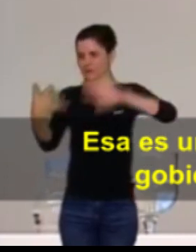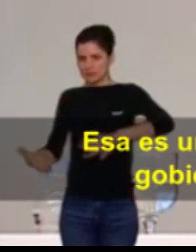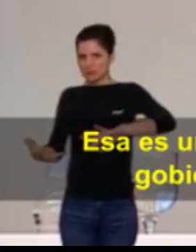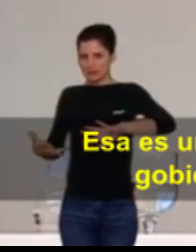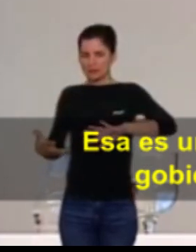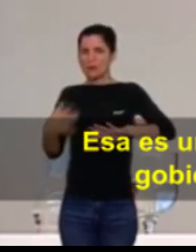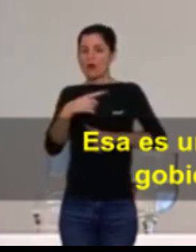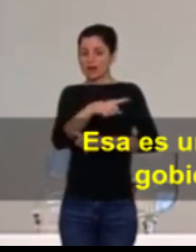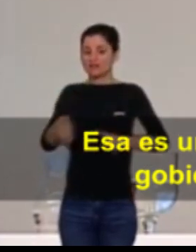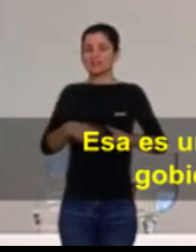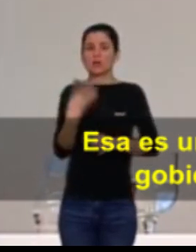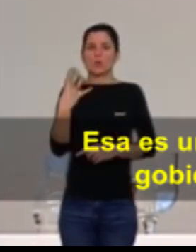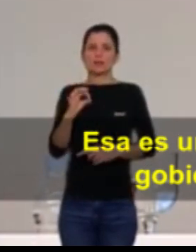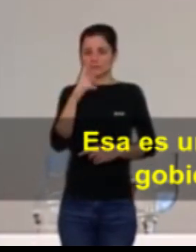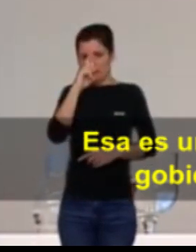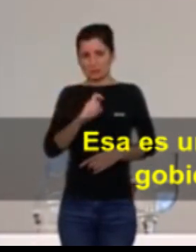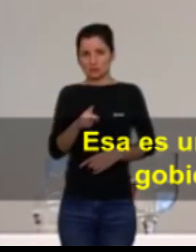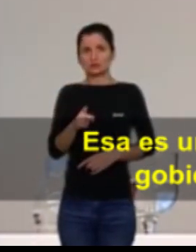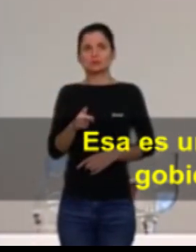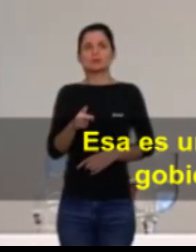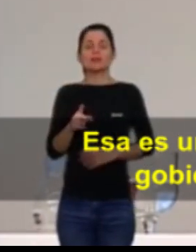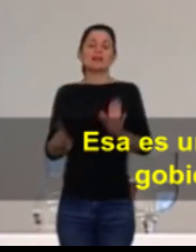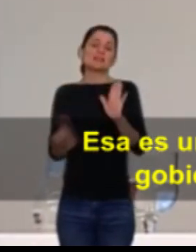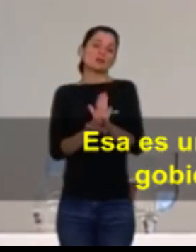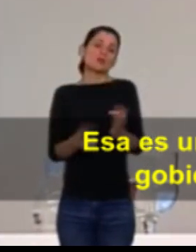Eixe és una qüestió que està en una llei